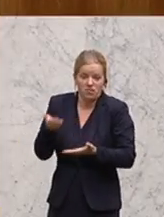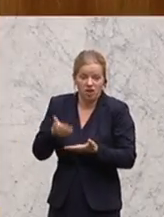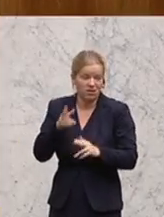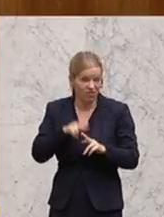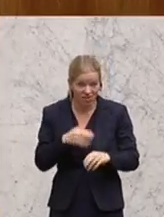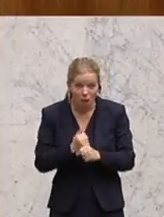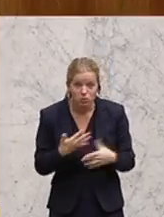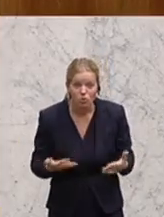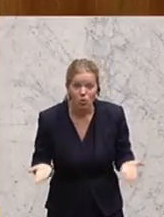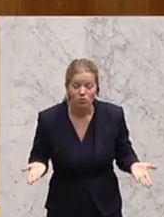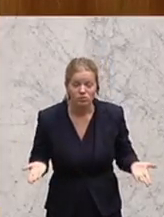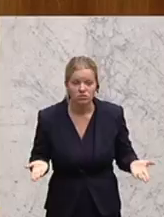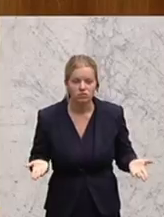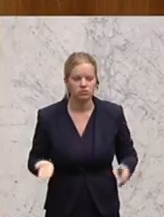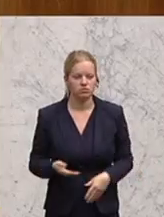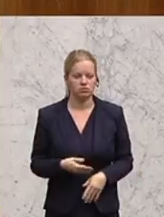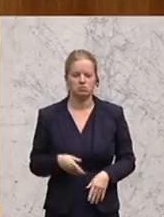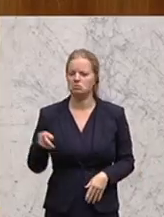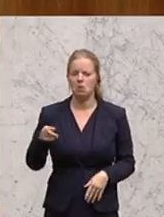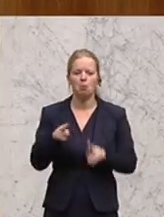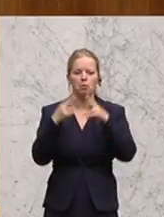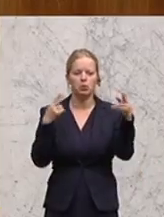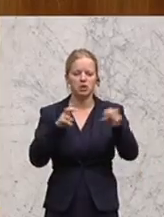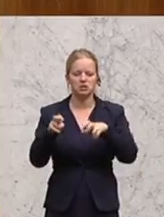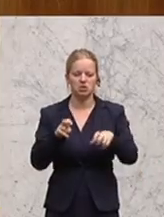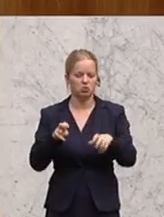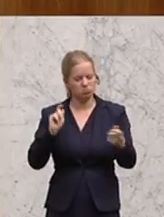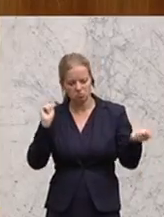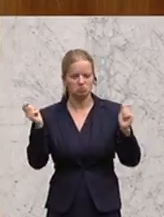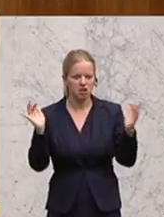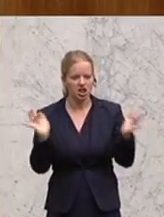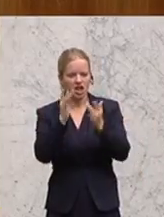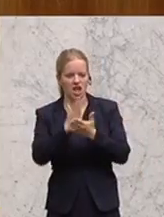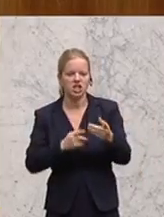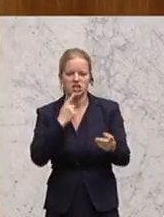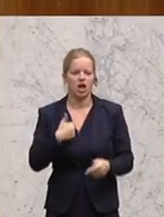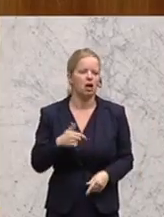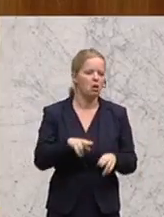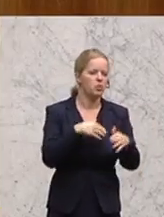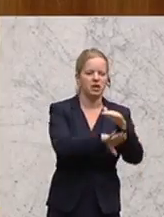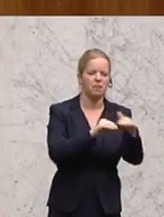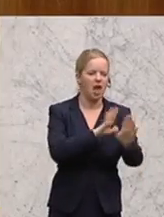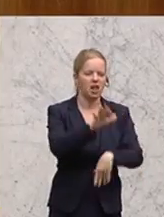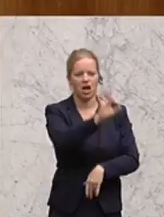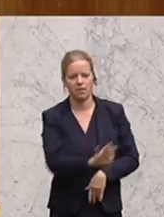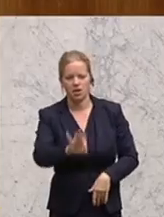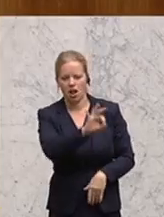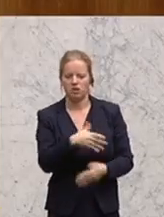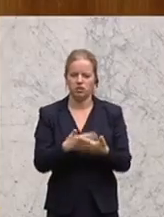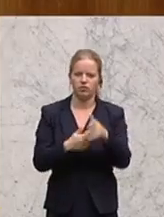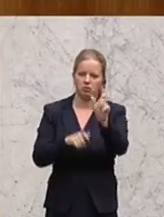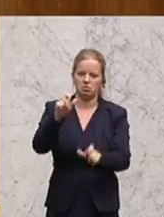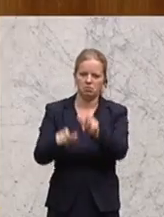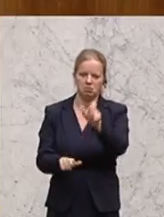Sie stellt die Unternehmer unter den Generalverdacht, Abgaben zu hinterziehen und belastet die Klein- und Mittelbetriebe mit höheren Abgaben.